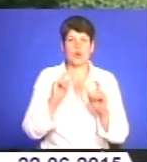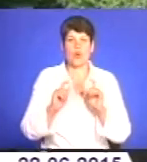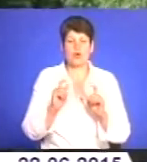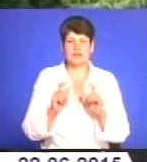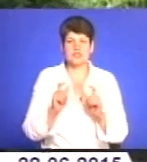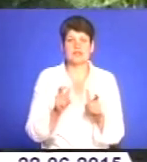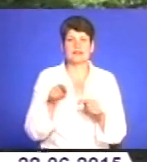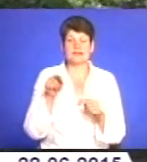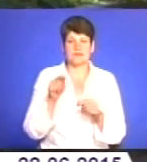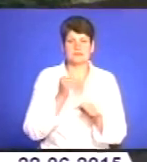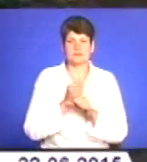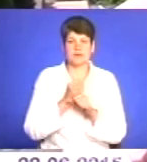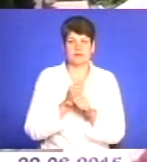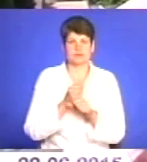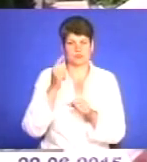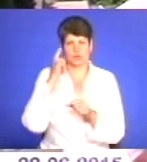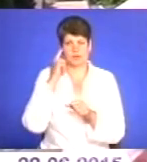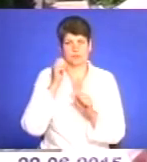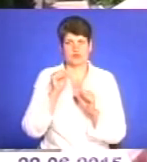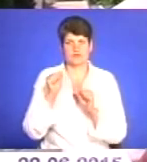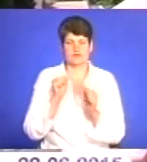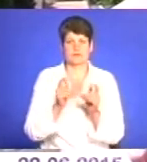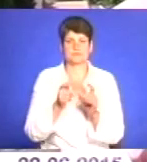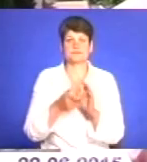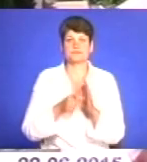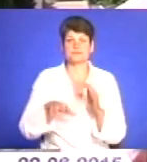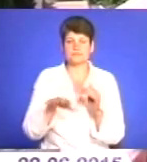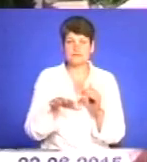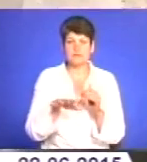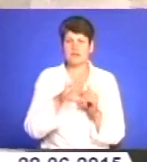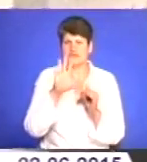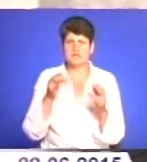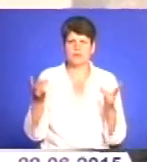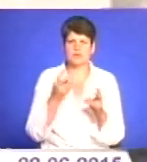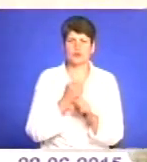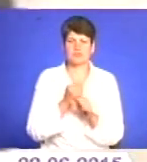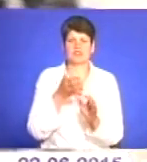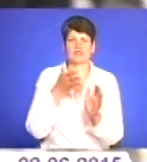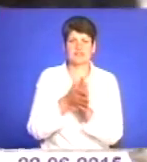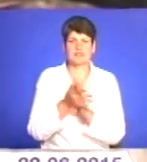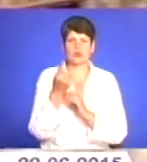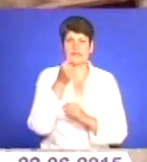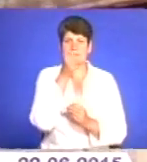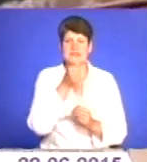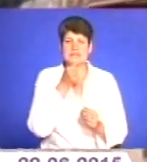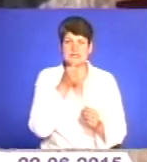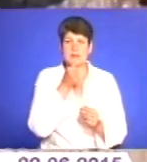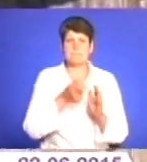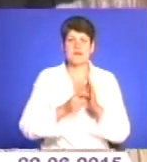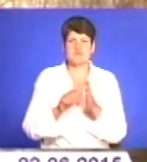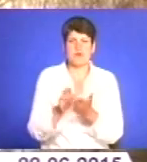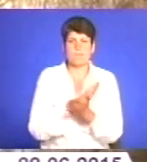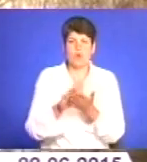палацу під бомбосховище подбало керівництво цього закладу. Кажуть, на всі необхідні роботи витратили місяць часу. Приміщення